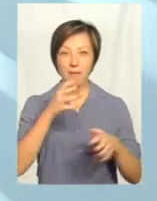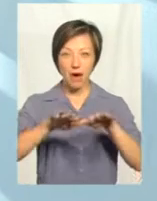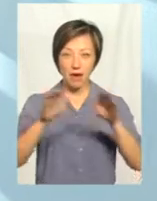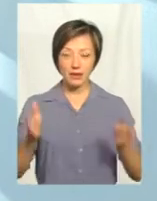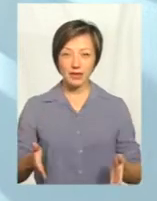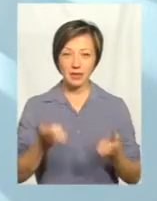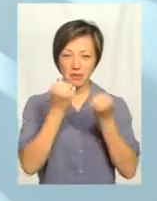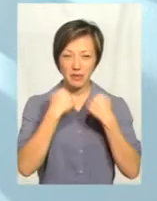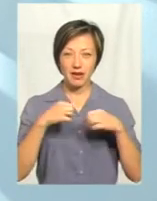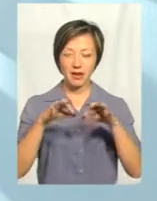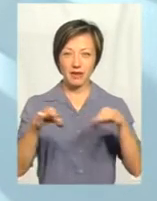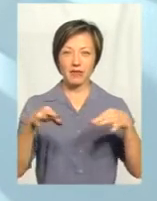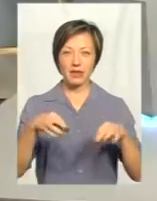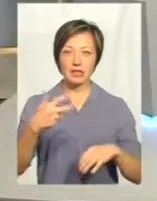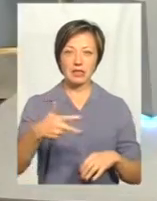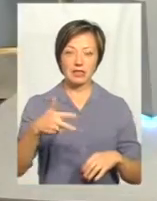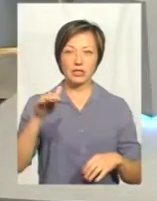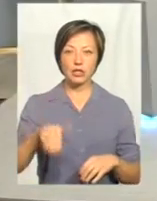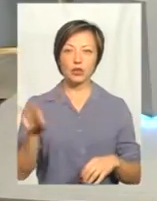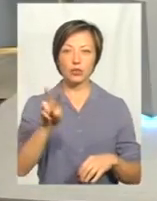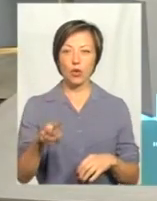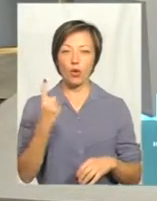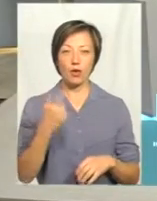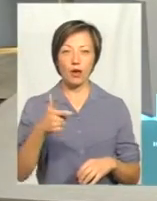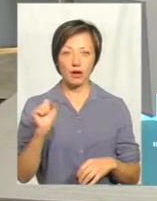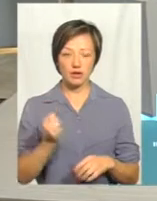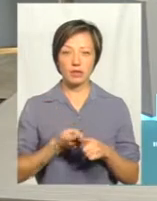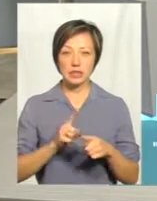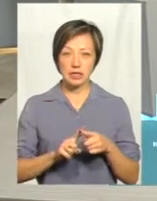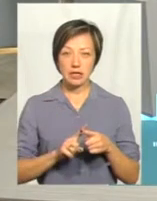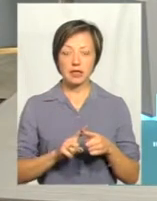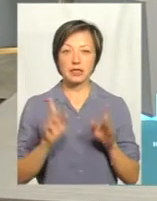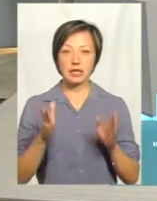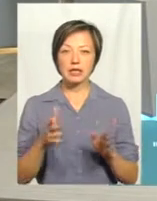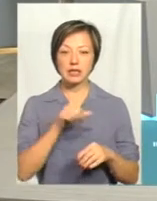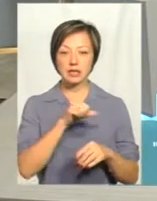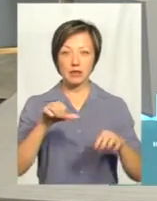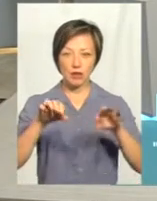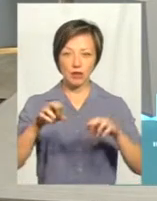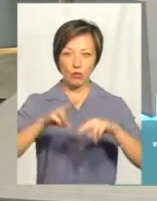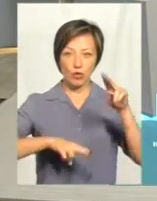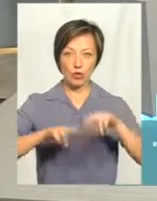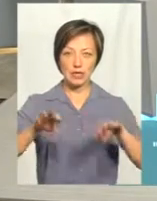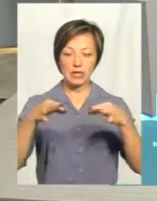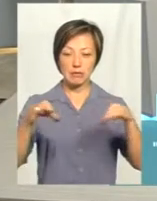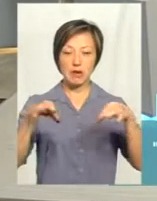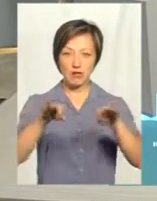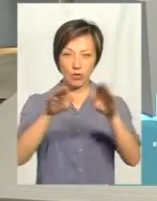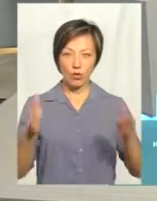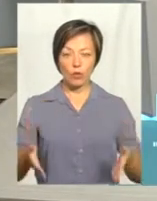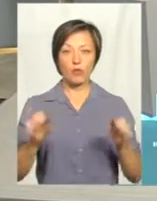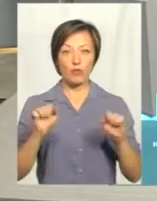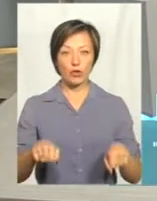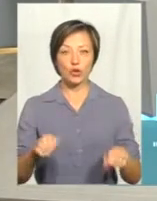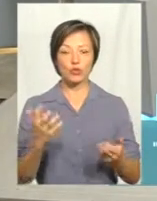буде 30 тисяч доларів на гектар, тому що це треба тільки саму споруду з плівкою спорудити. То там можна